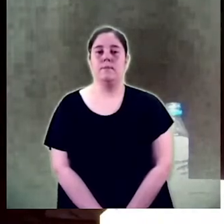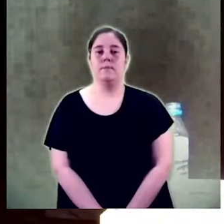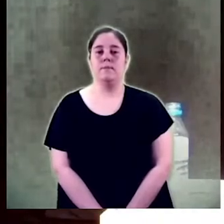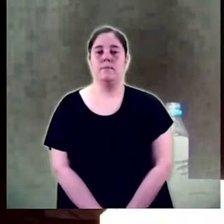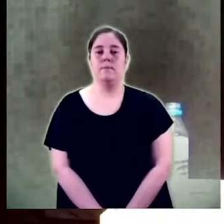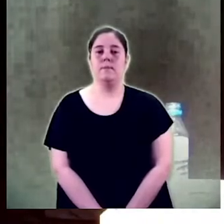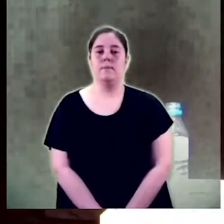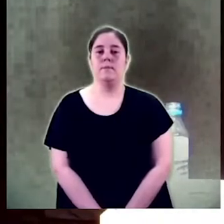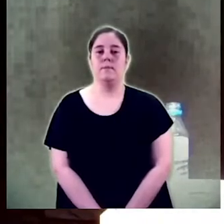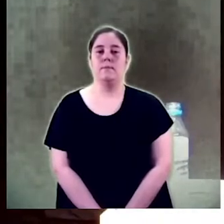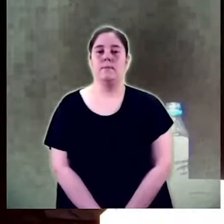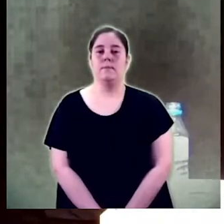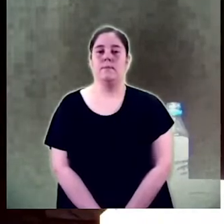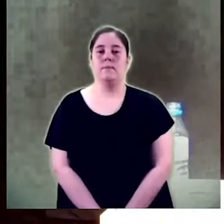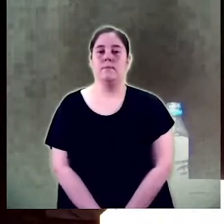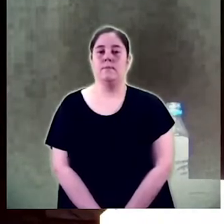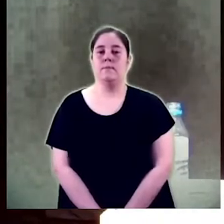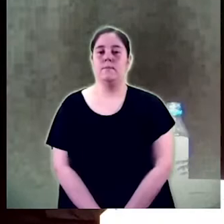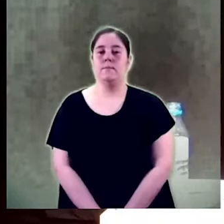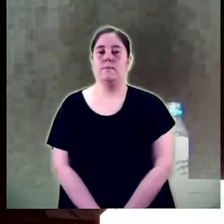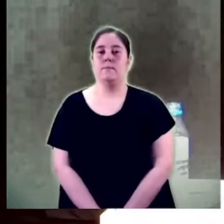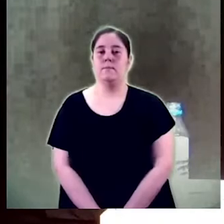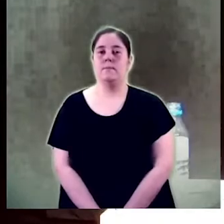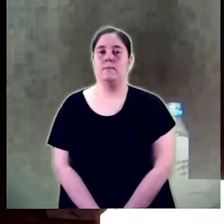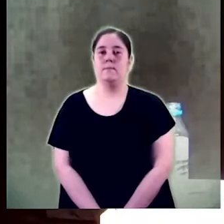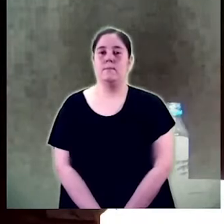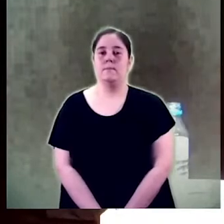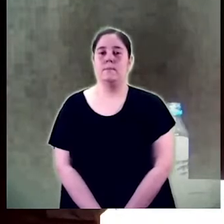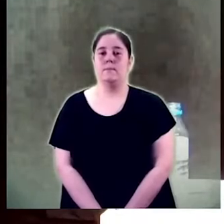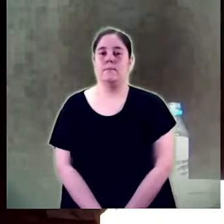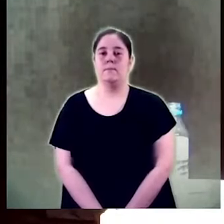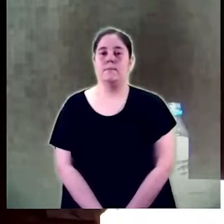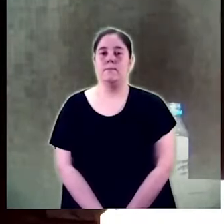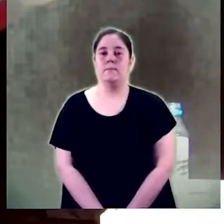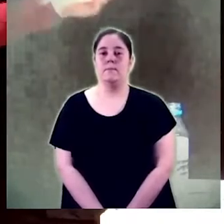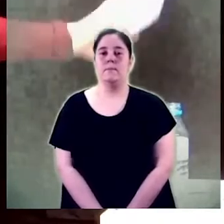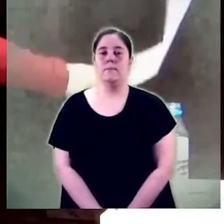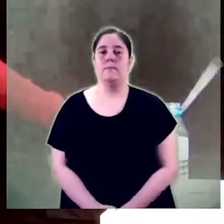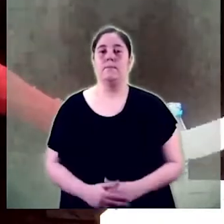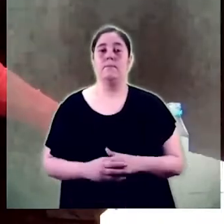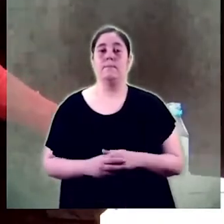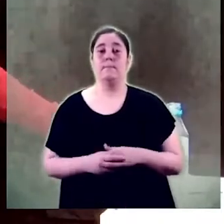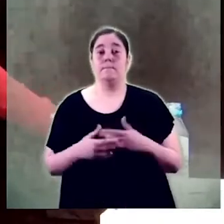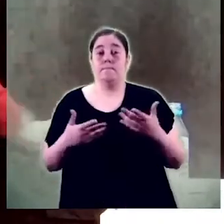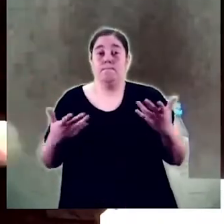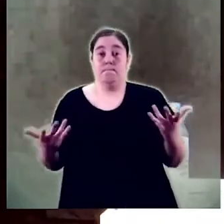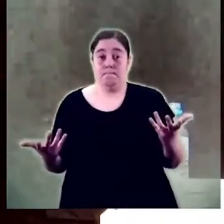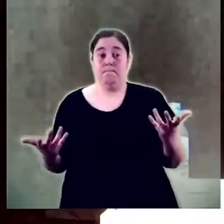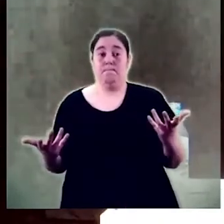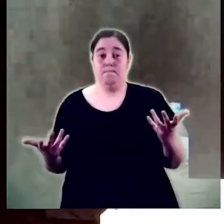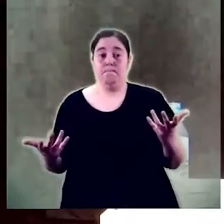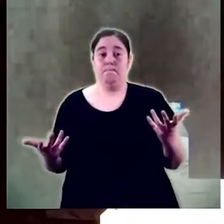forgant per les llibanyes i juntures trobir el vell drac encara aferrissat